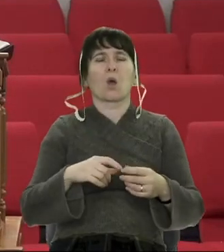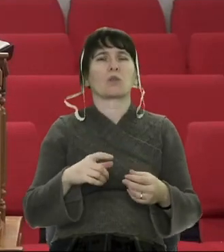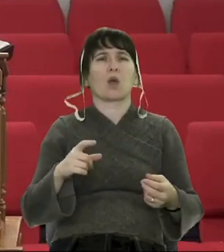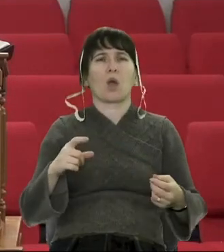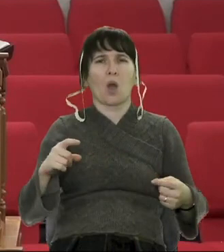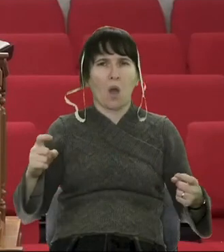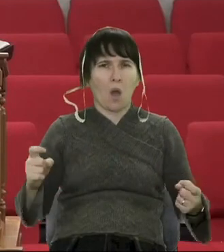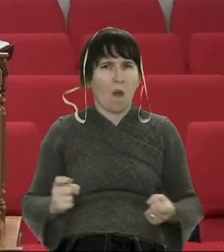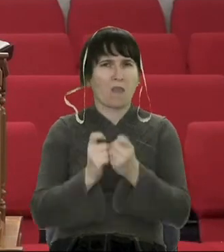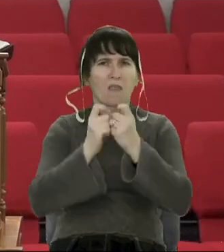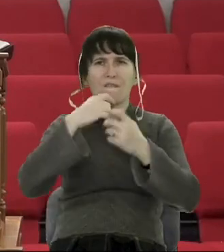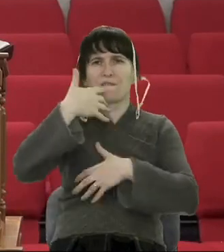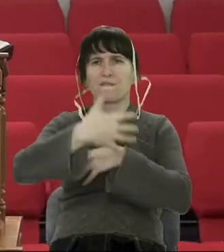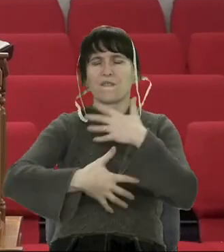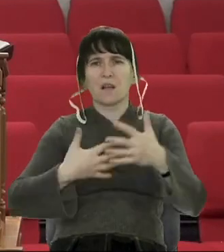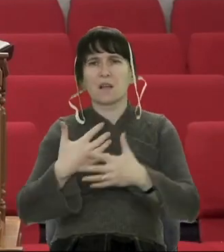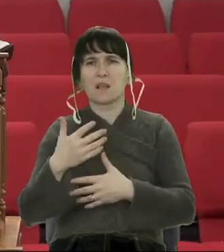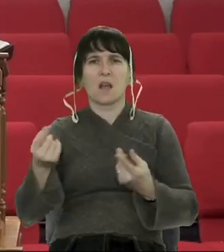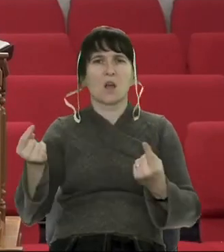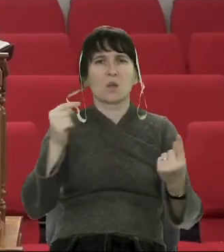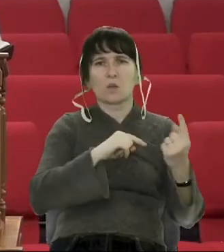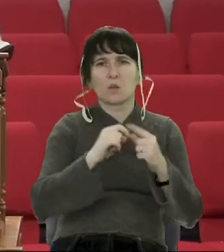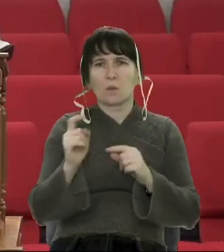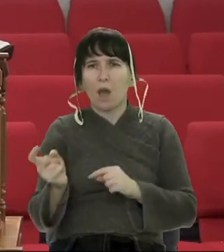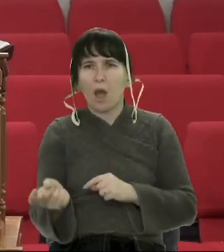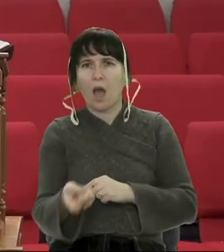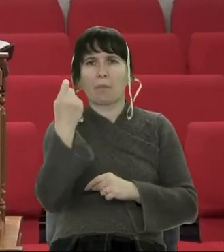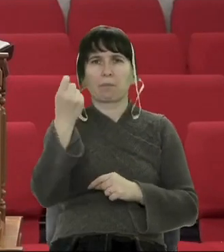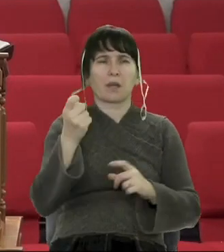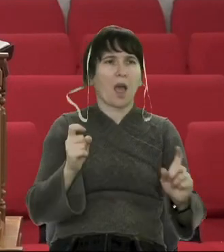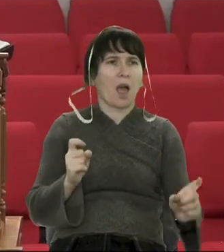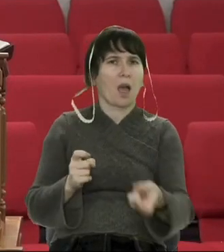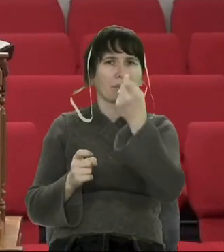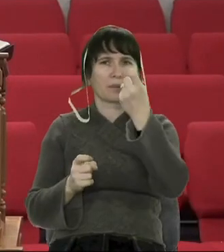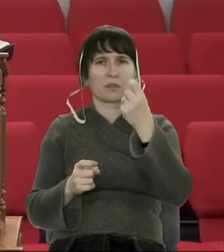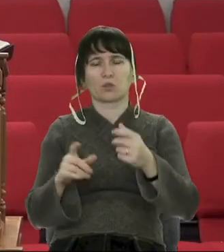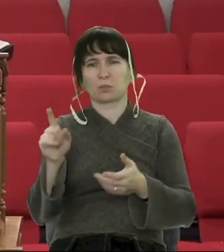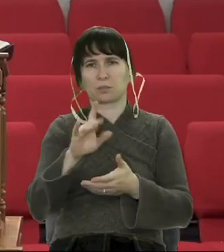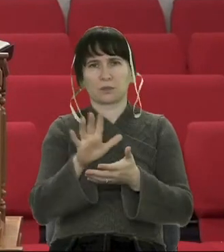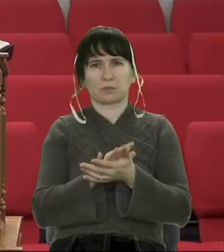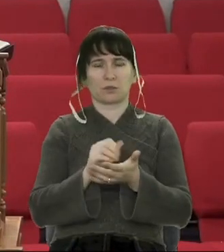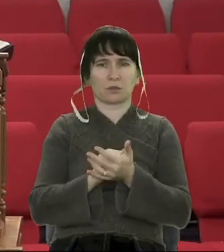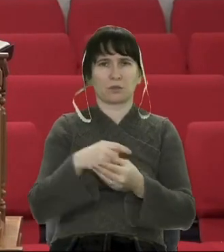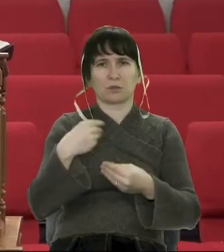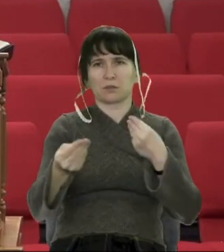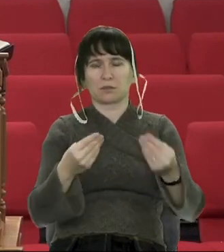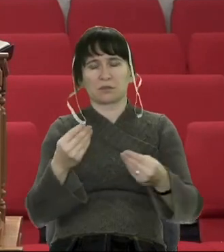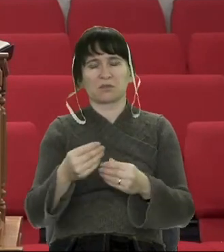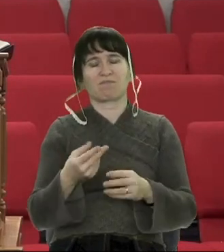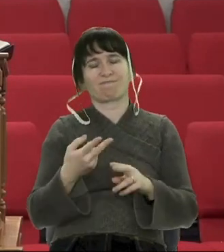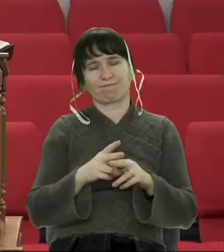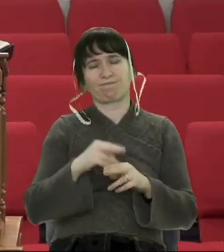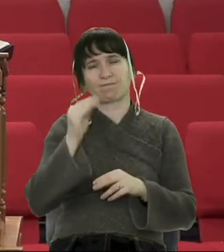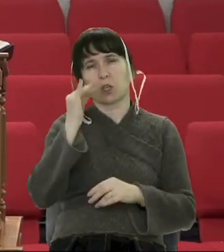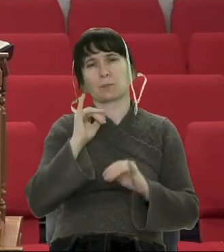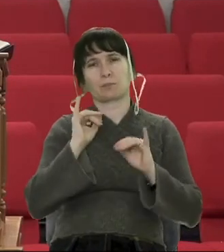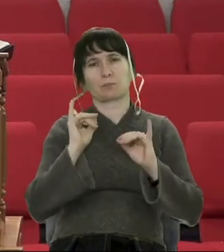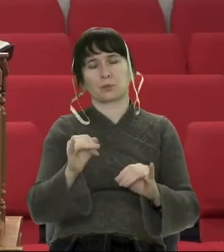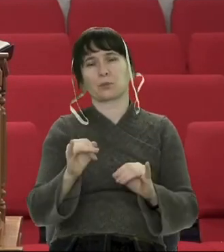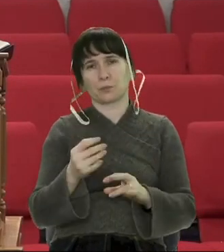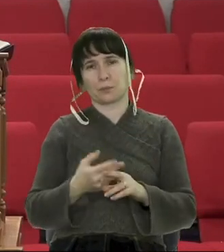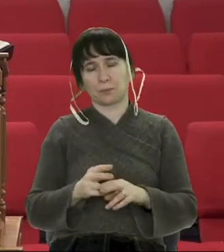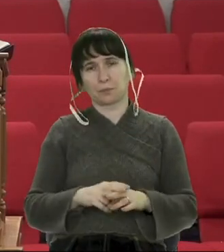збирають один на одну і тримають на гачку один одного. І останнє, як я хотів би озвучити таку